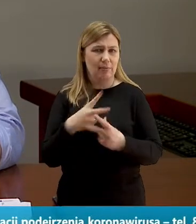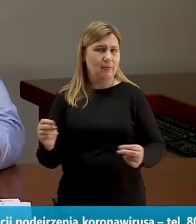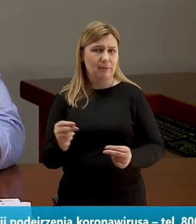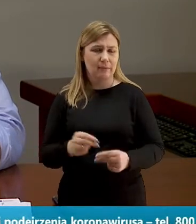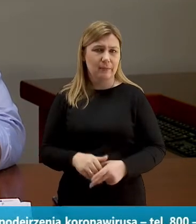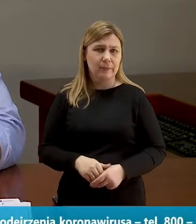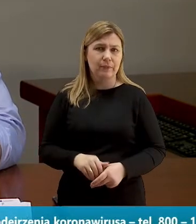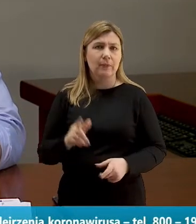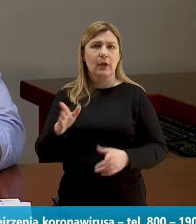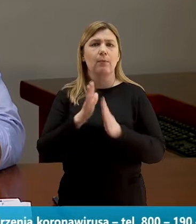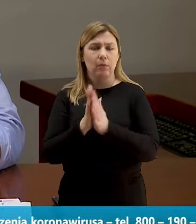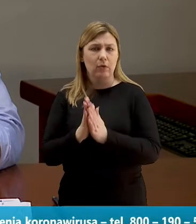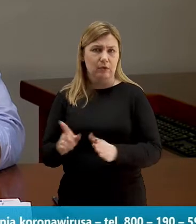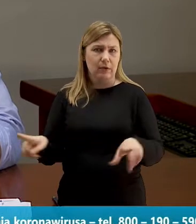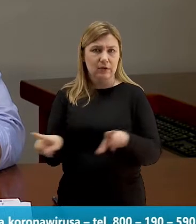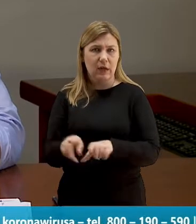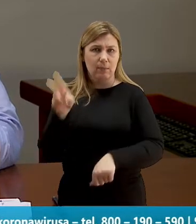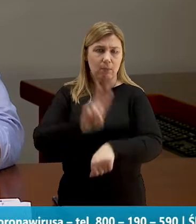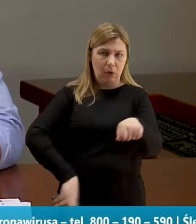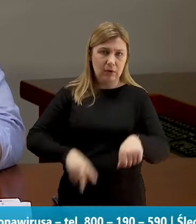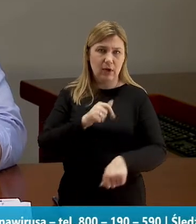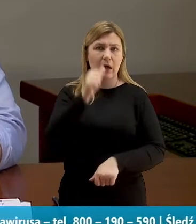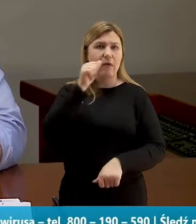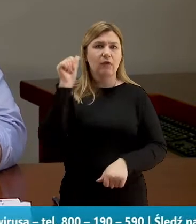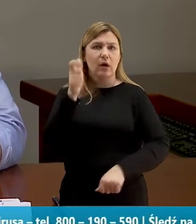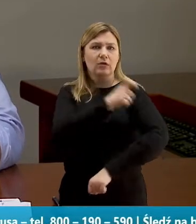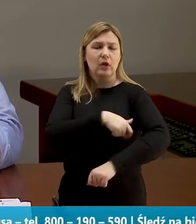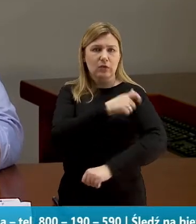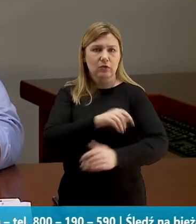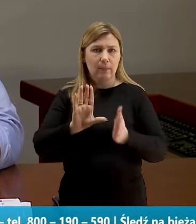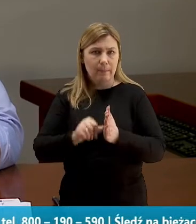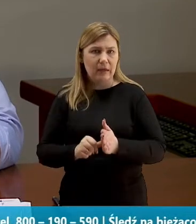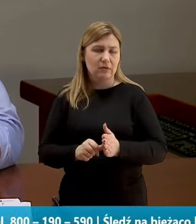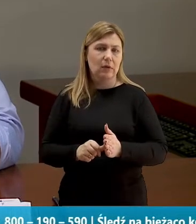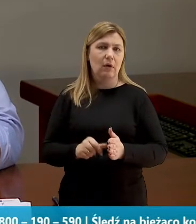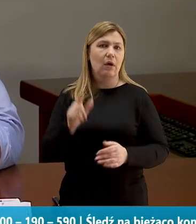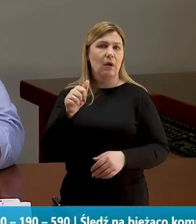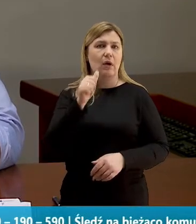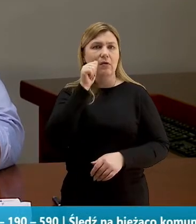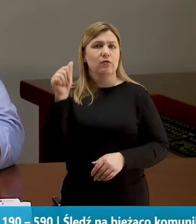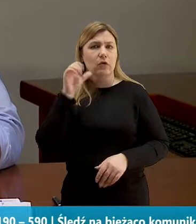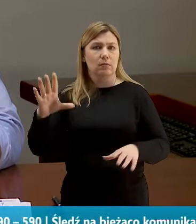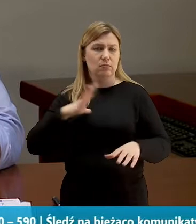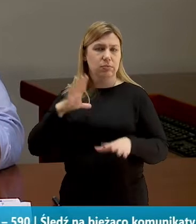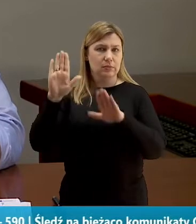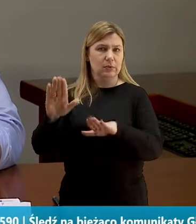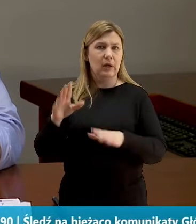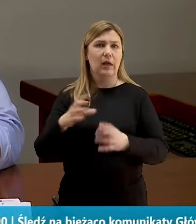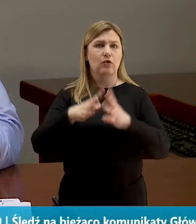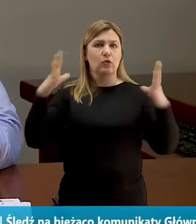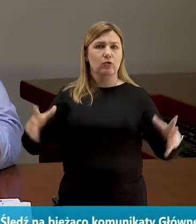Kierujemy tam również policję, tak jak wczoraj Straż Miejską, tak jak wczoraj były te podmioty obecne w galeriach handlowych.